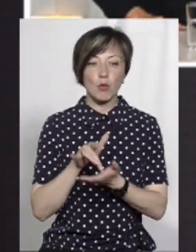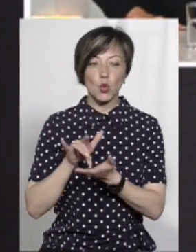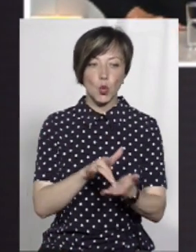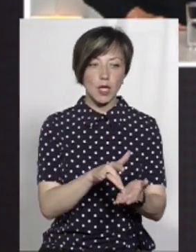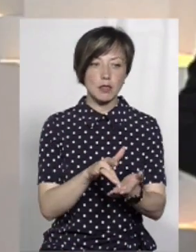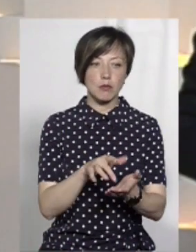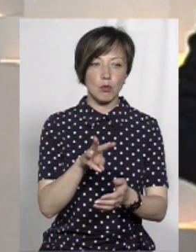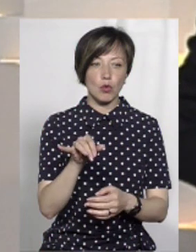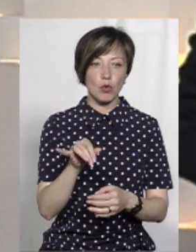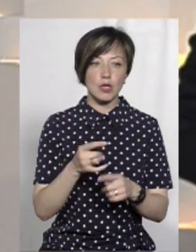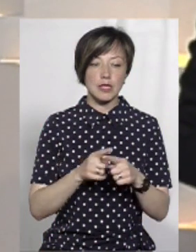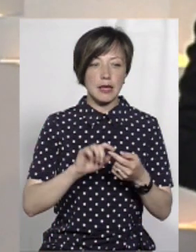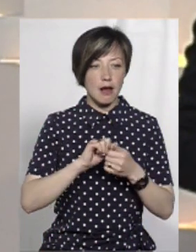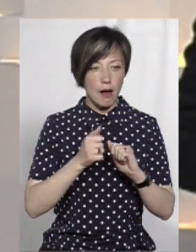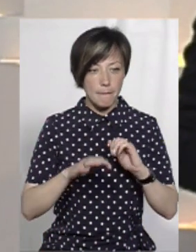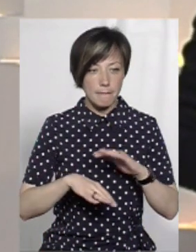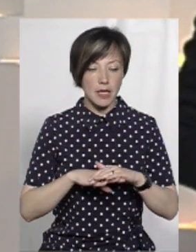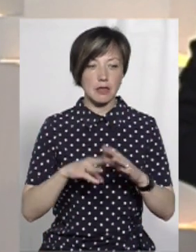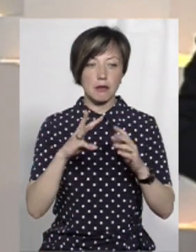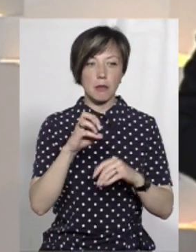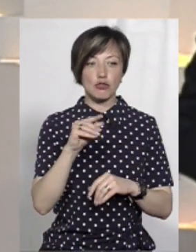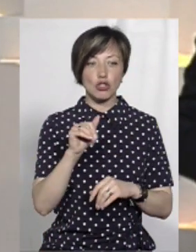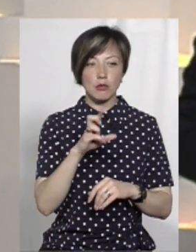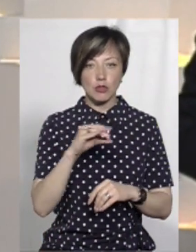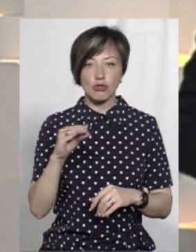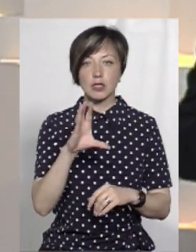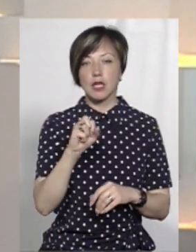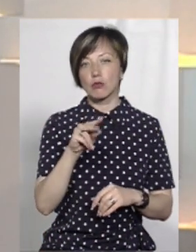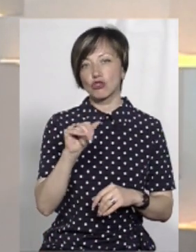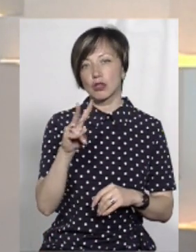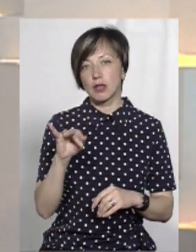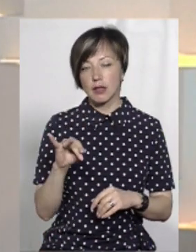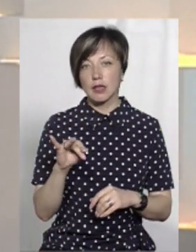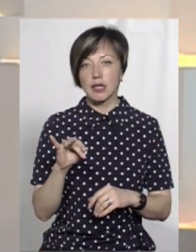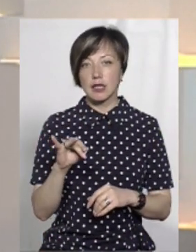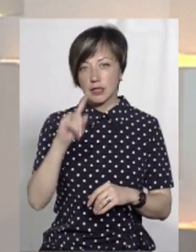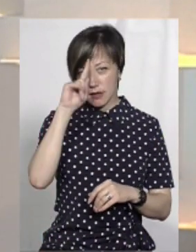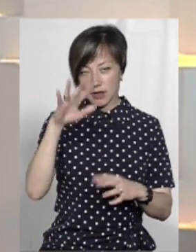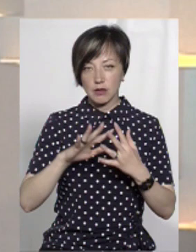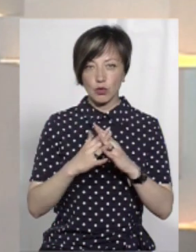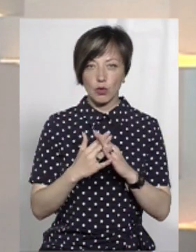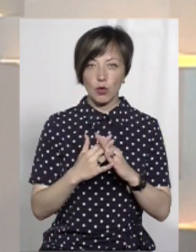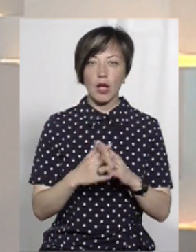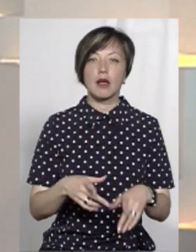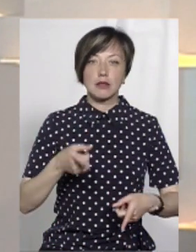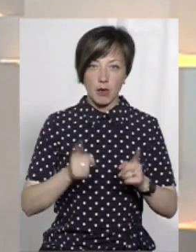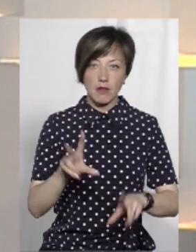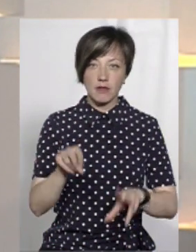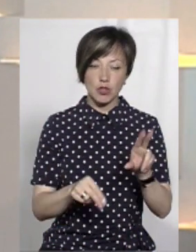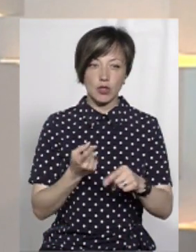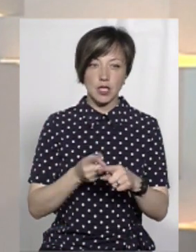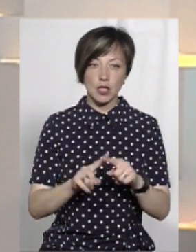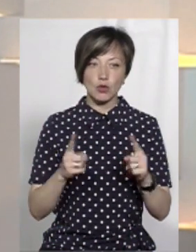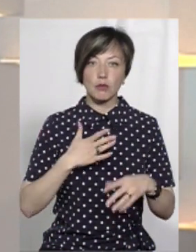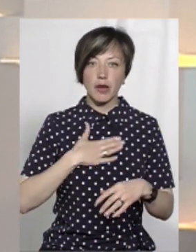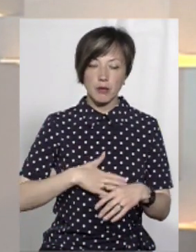туризму, звісно, що це і Каменець, це і Міджибіш, і це і Самчик, наприклад, це саме Славетне село, яке справді я рахую, що